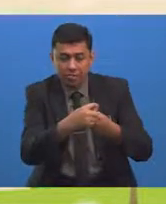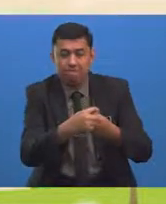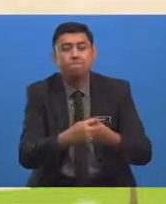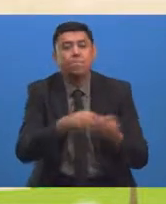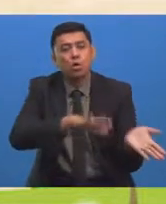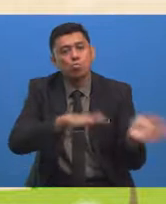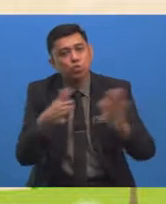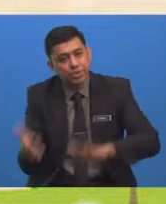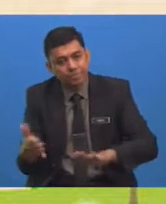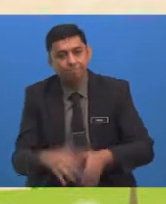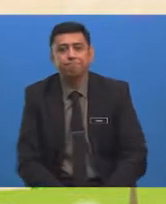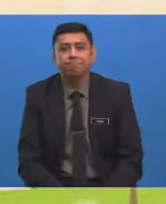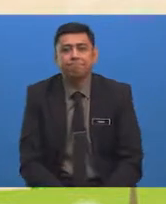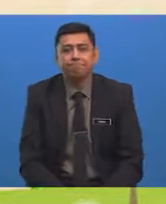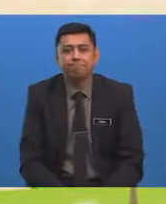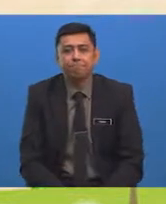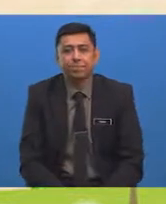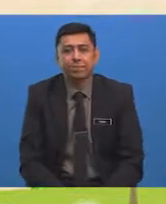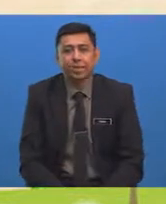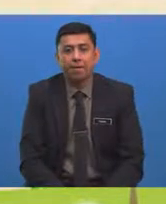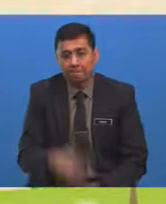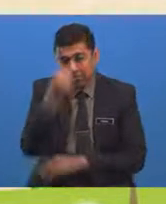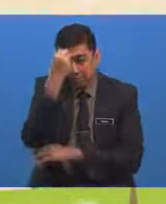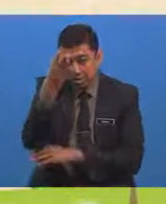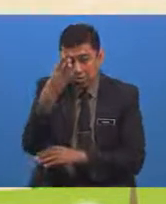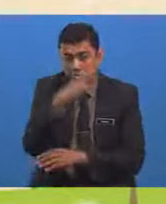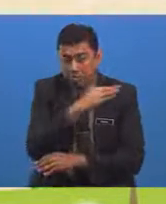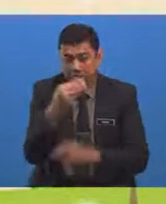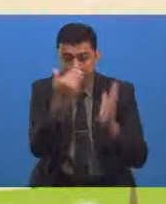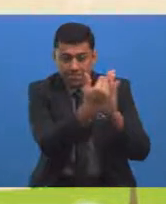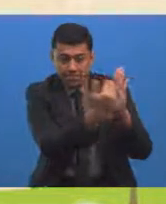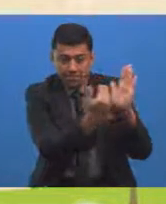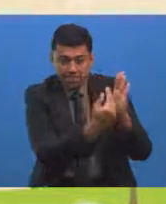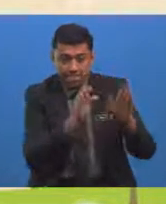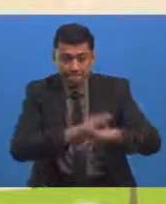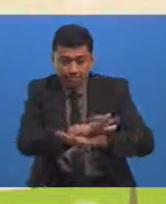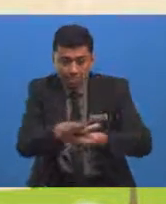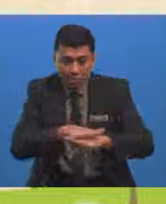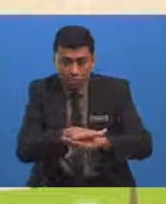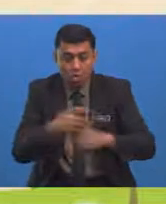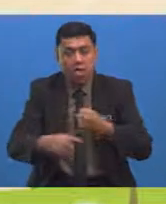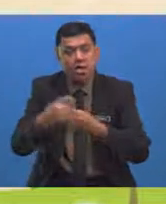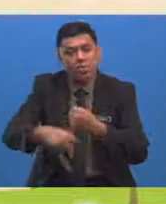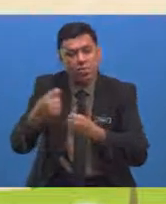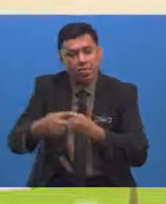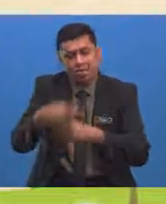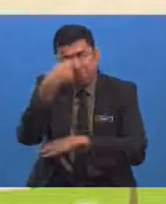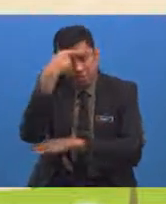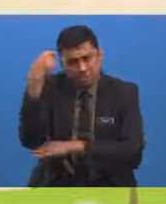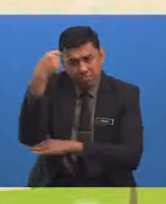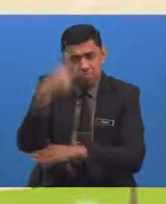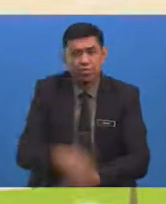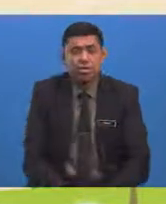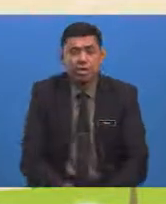Menyatakan dan menyenaraikan faktor-faktor ancaman yang menyebabkan